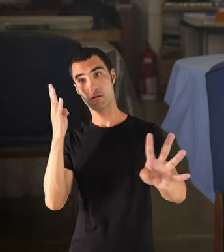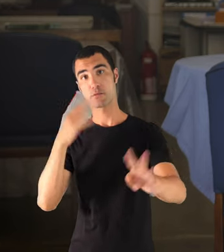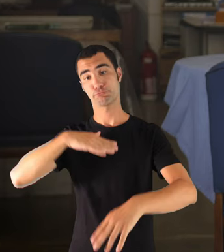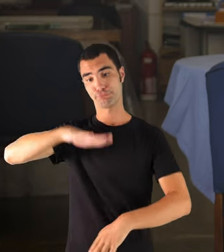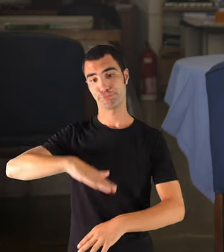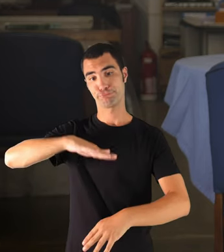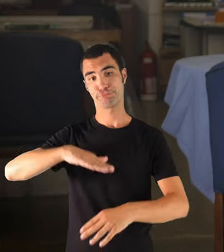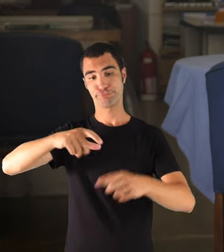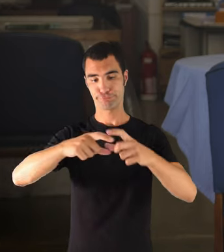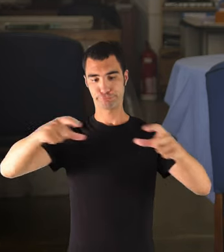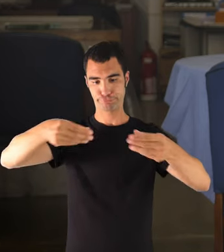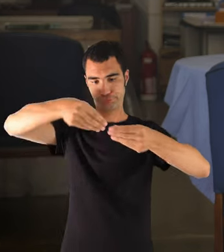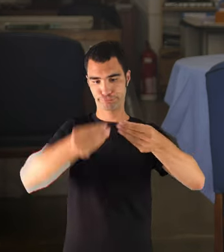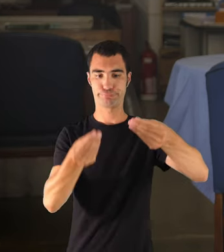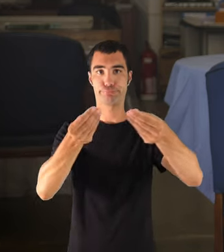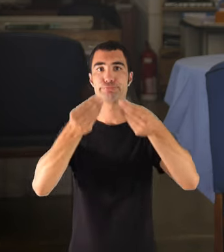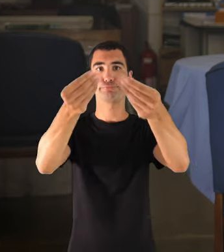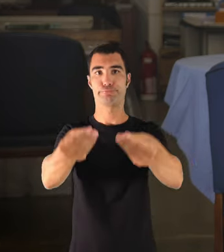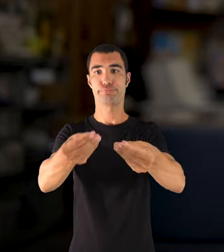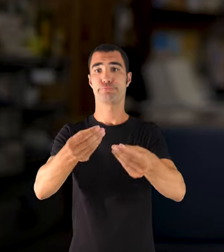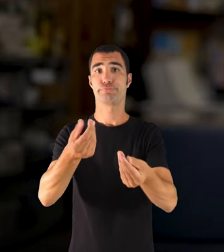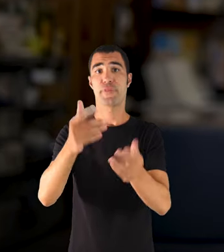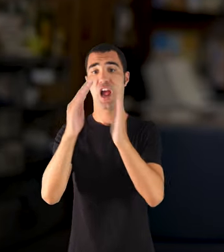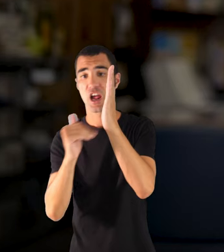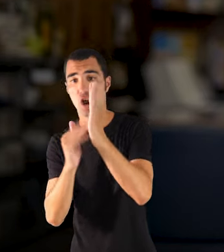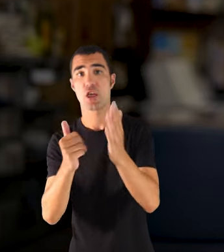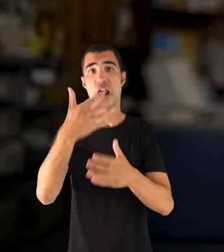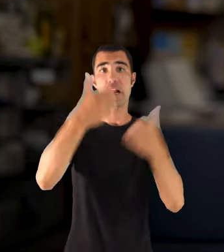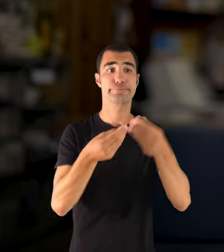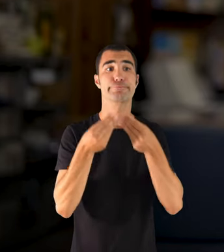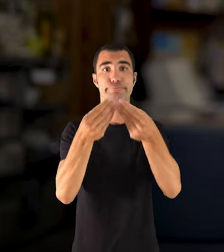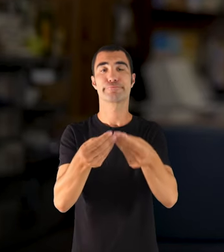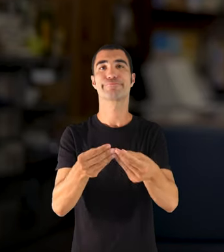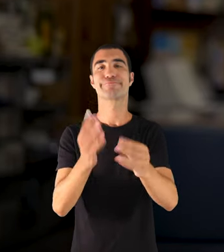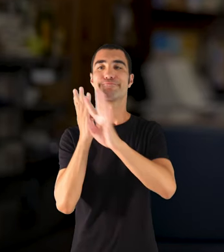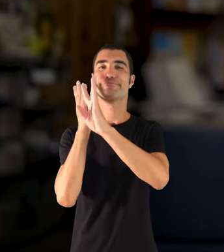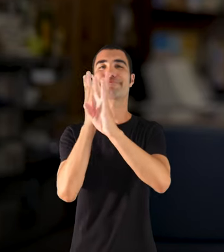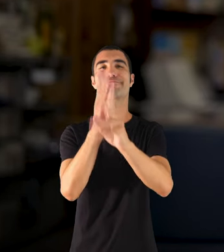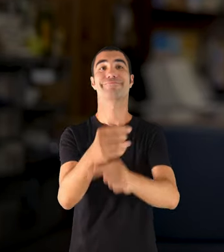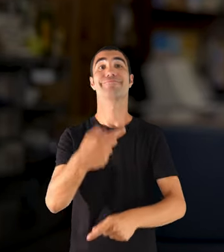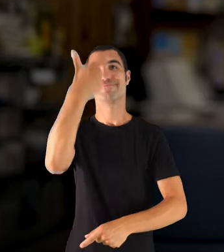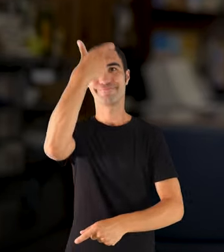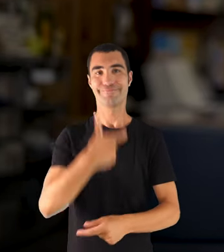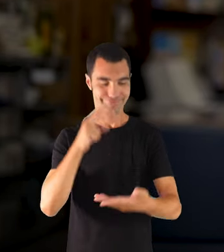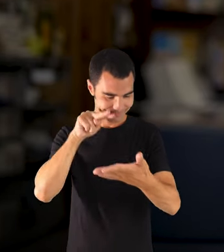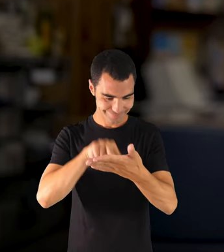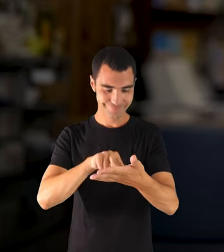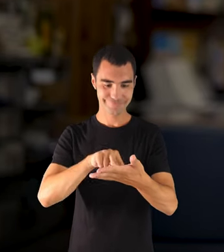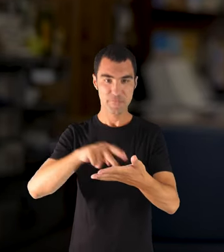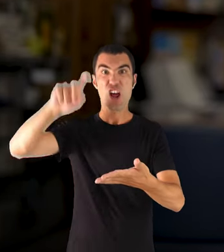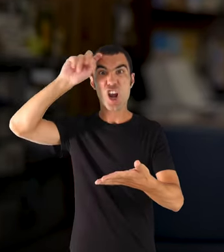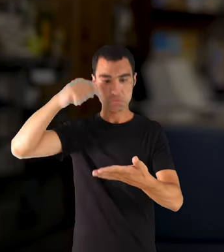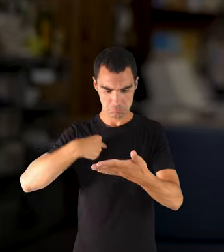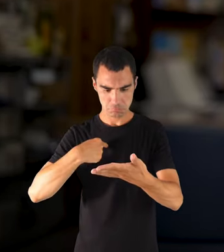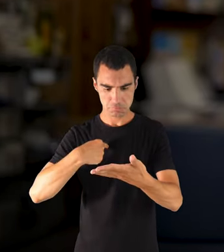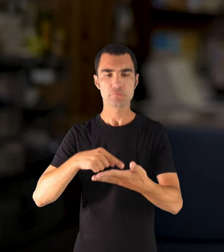per un quilo d'arròs o per un pot de llet. I quan jo arribava i veien el meu nom, jo no en tenia. I